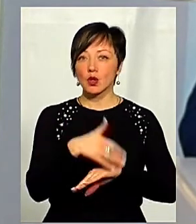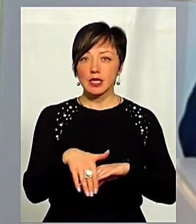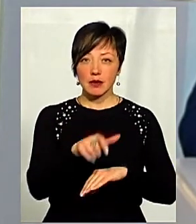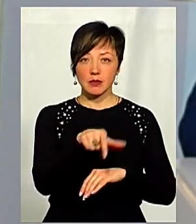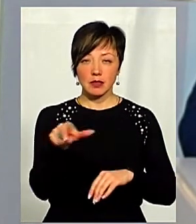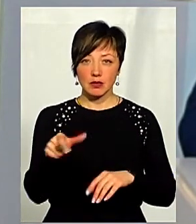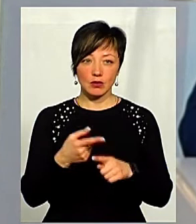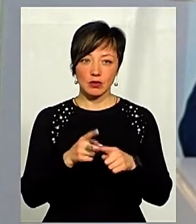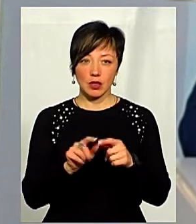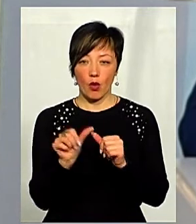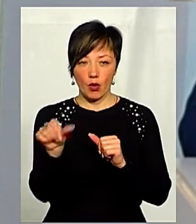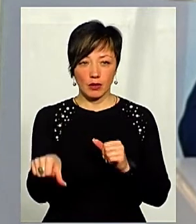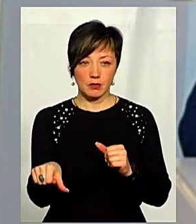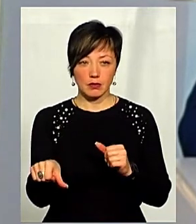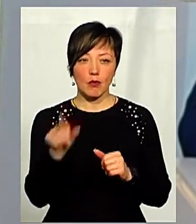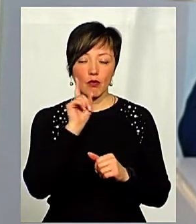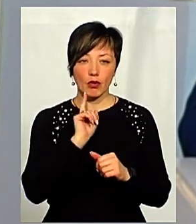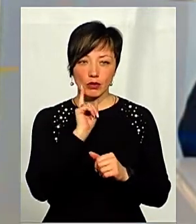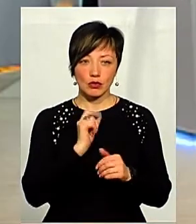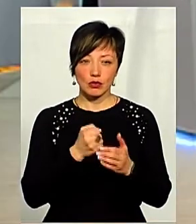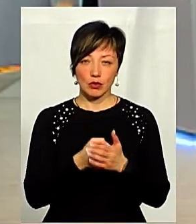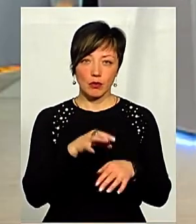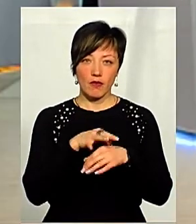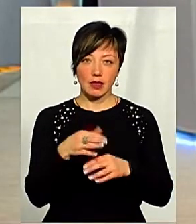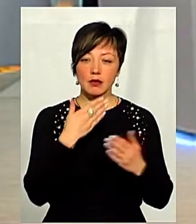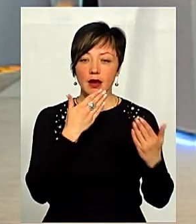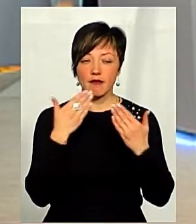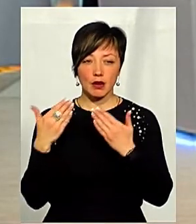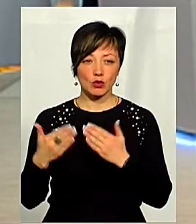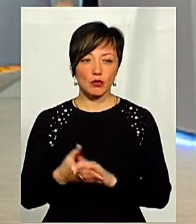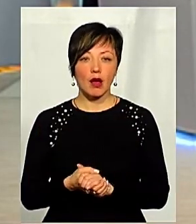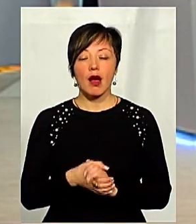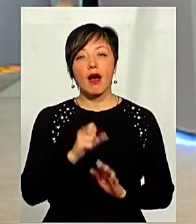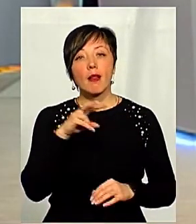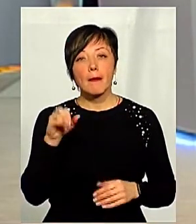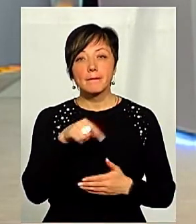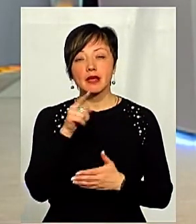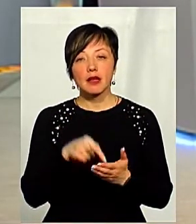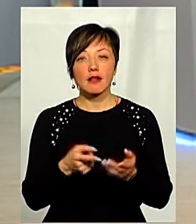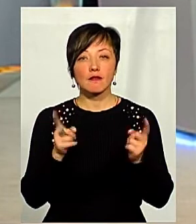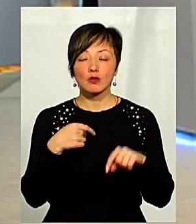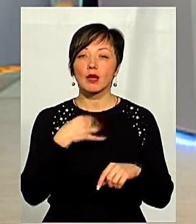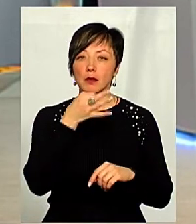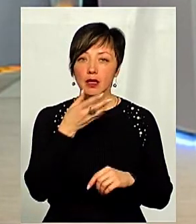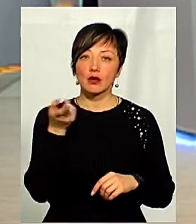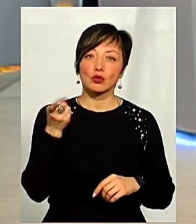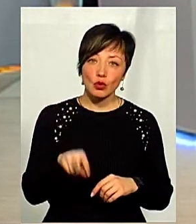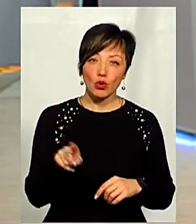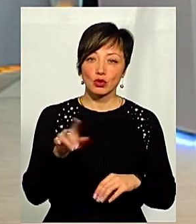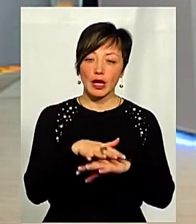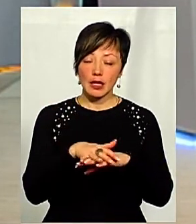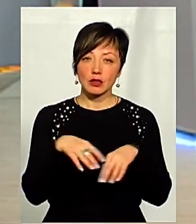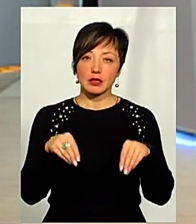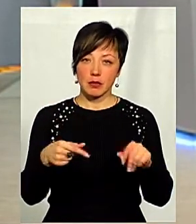вивели за дужки цього процесу, принаймні, поки що до проведення будь-якого референдуму. Але питання в тому, що я є прихильником того, що